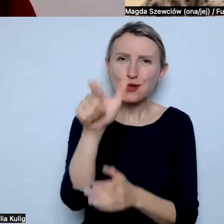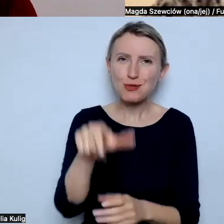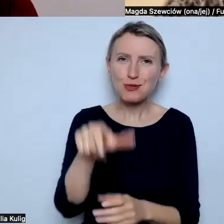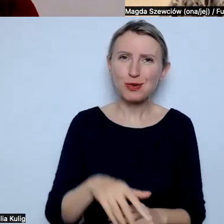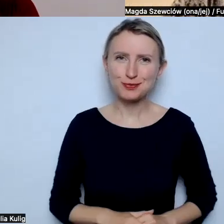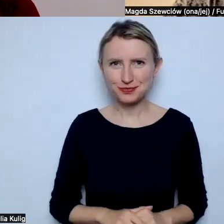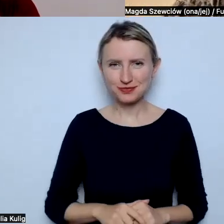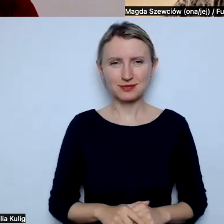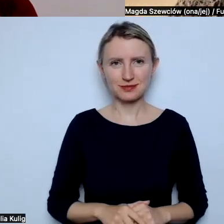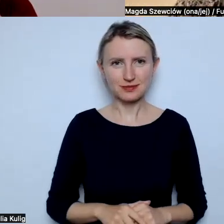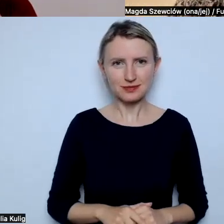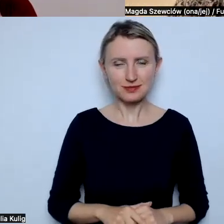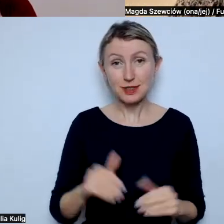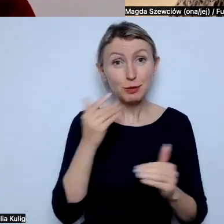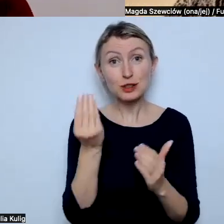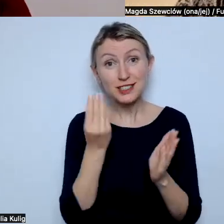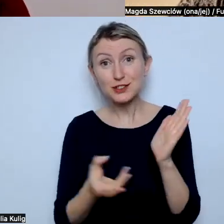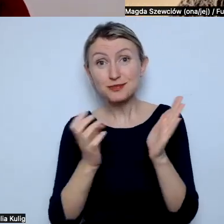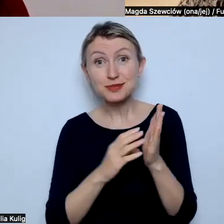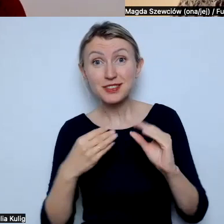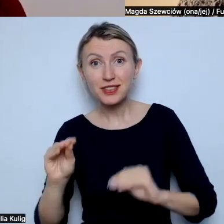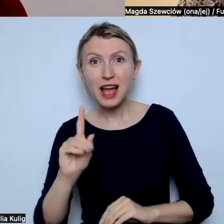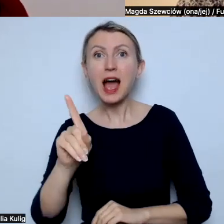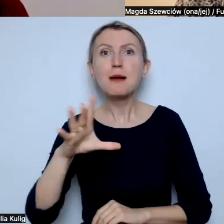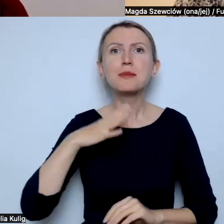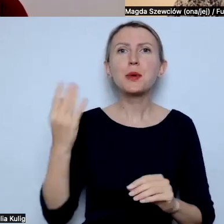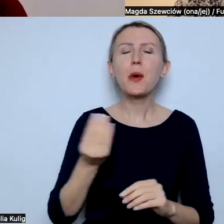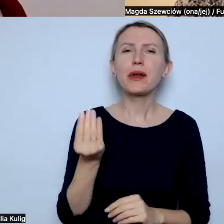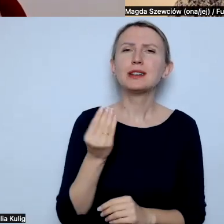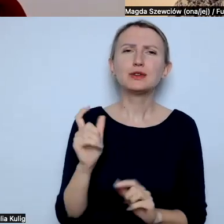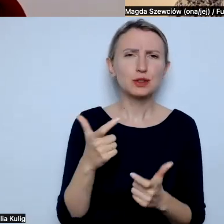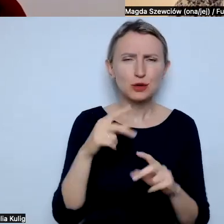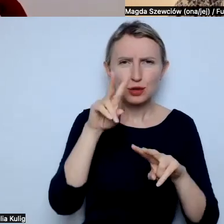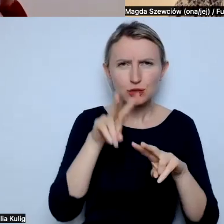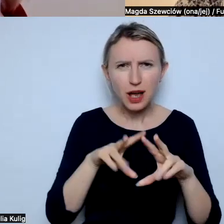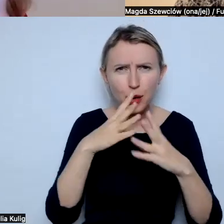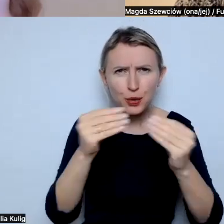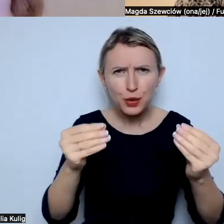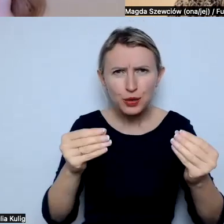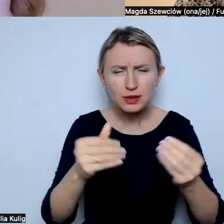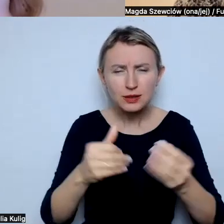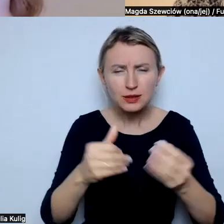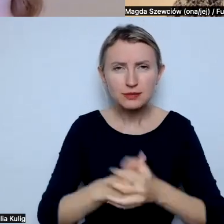Może jeszcze osoba nam coś tutaj dopisze. I było jeszcze coś, ale nagle mi zniknęło.